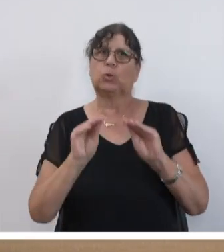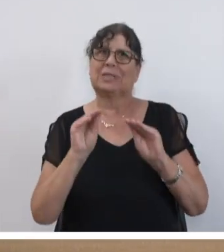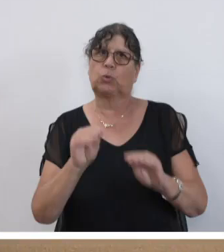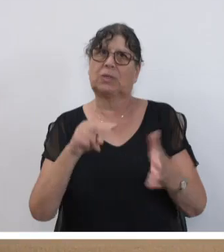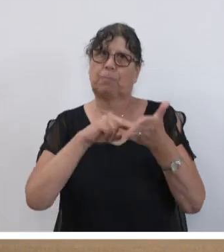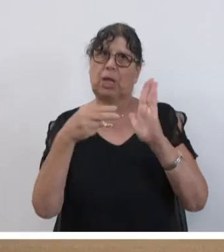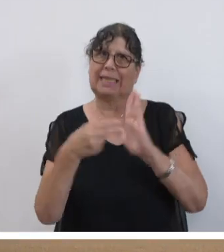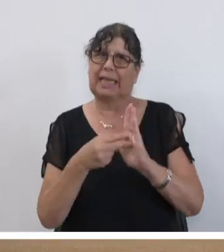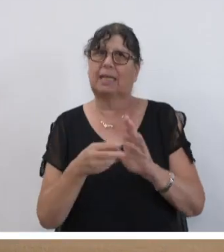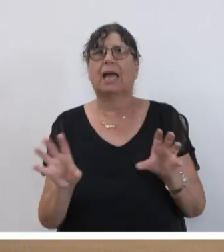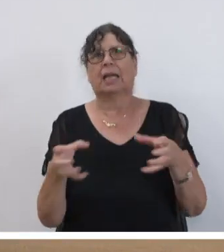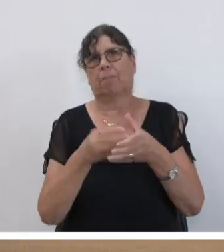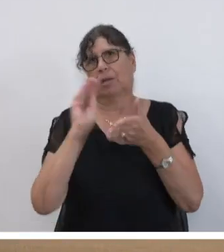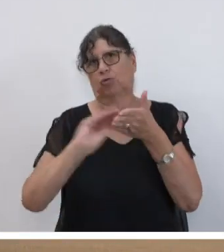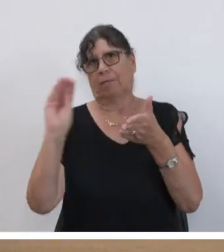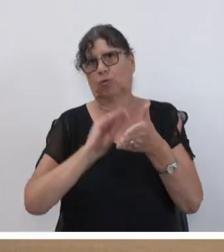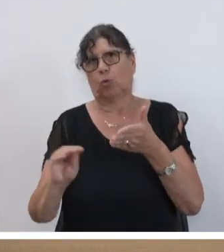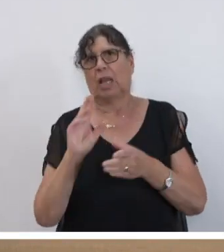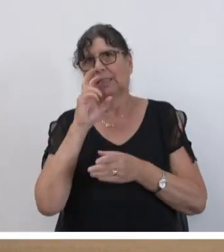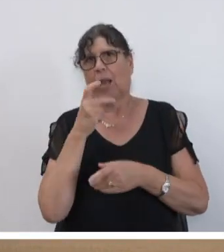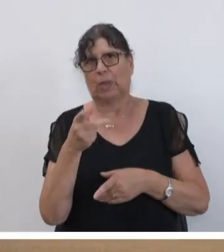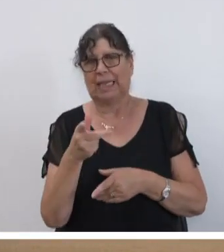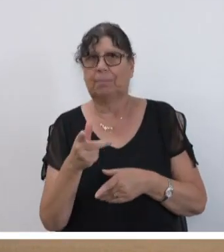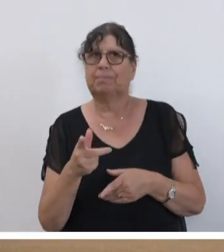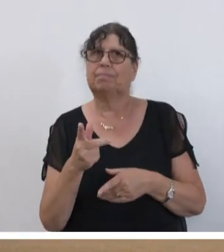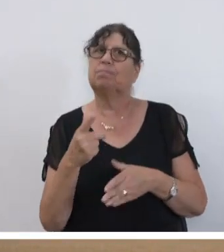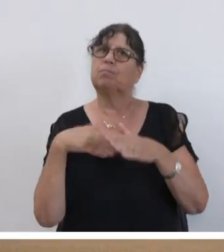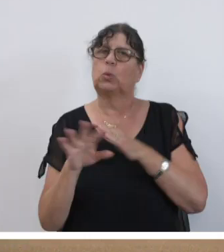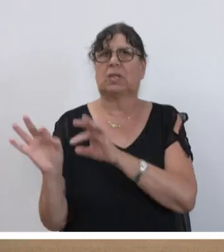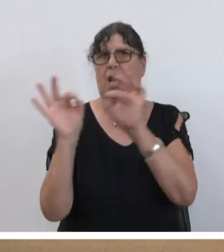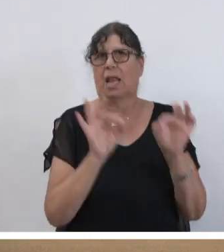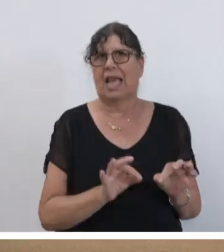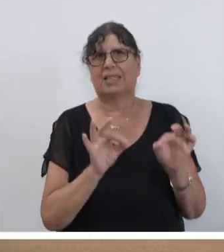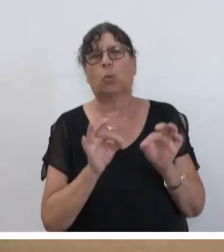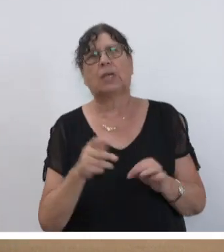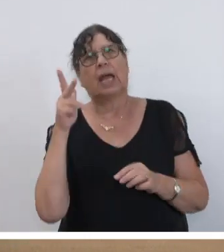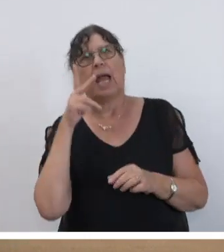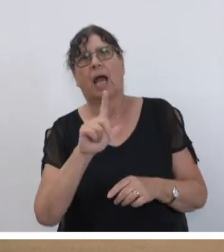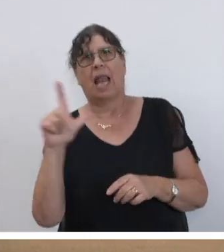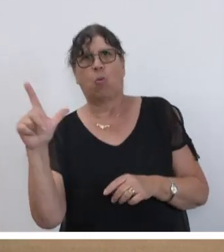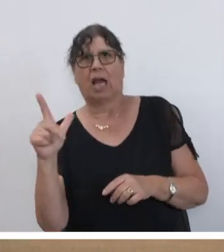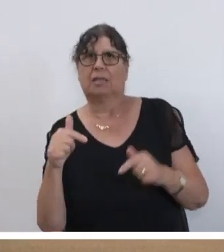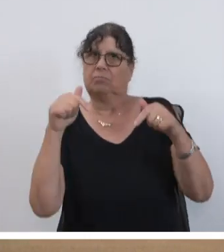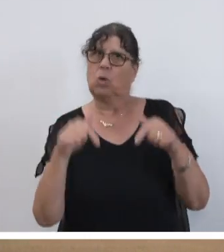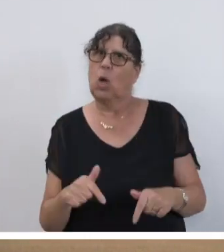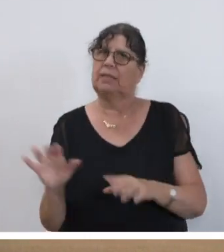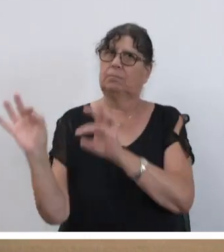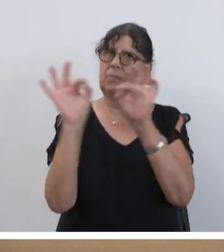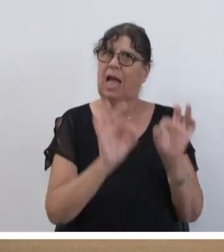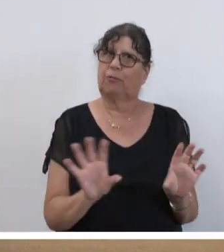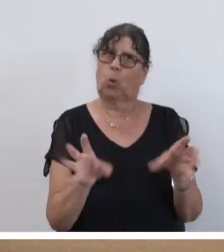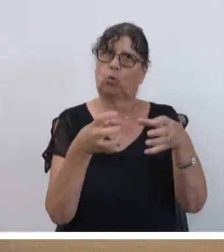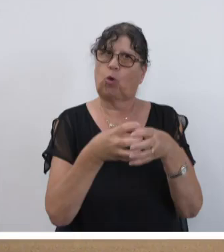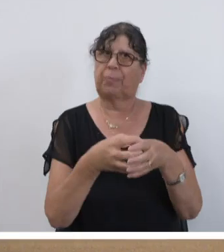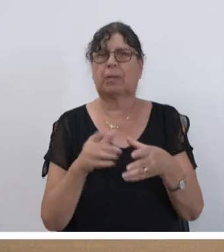Gemeinschaftsschule in den Fliesen aus Saarlouis, der unter Leitung von Herrn Christoph Lauer heute im Rahmen der Einführung von Gruppen in die